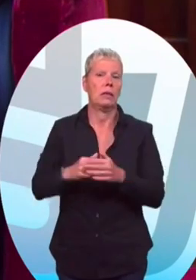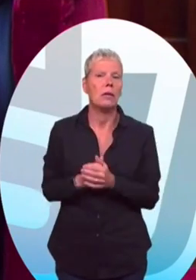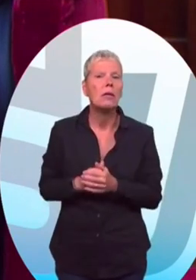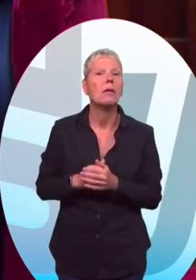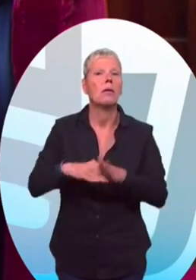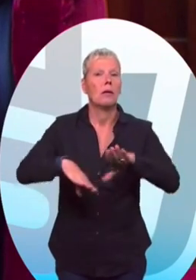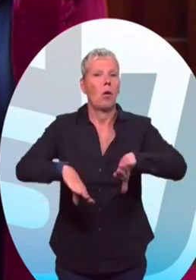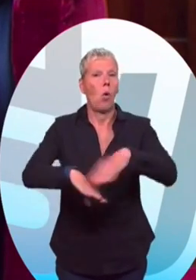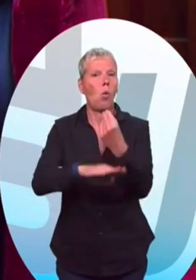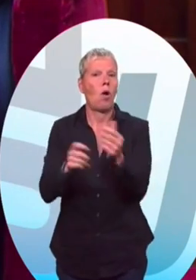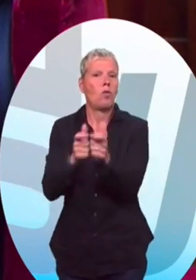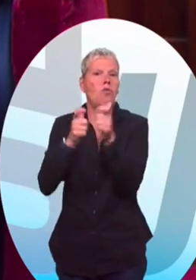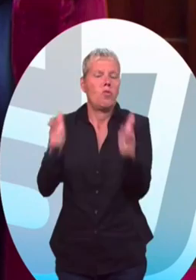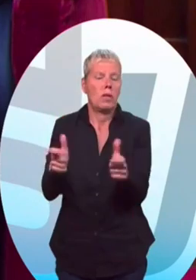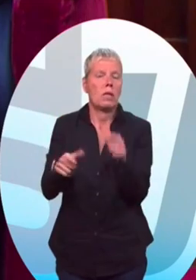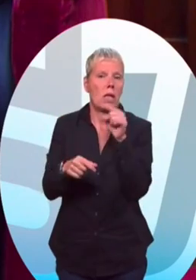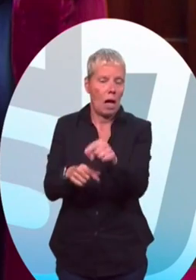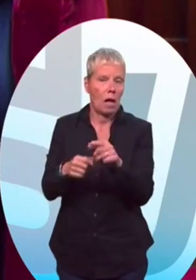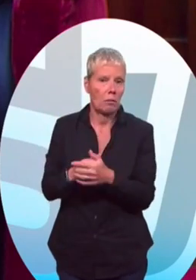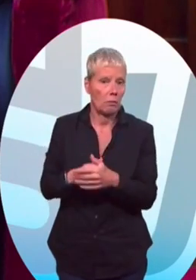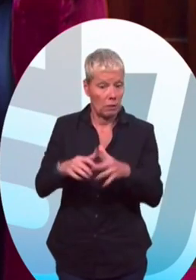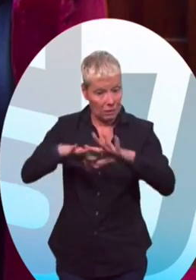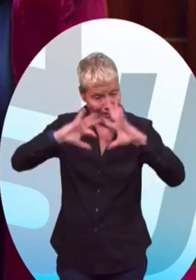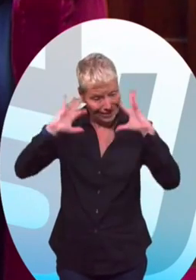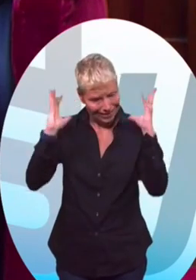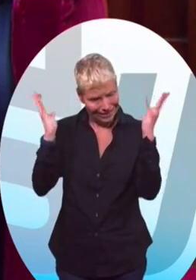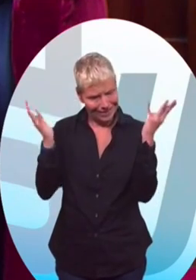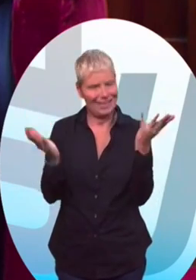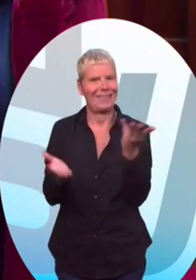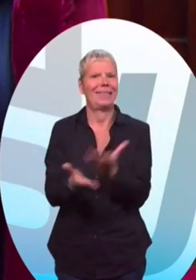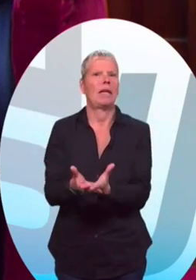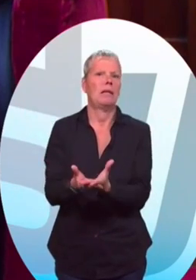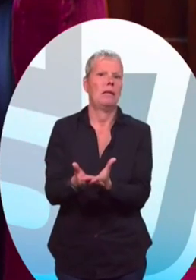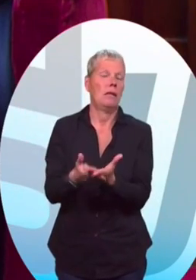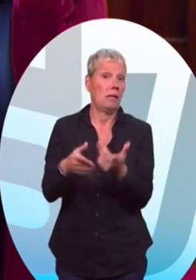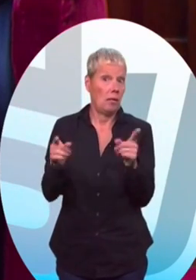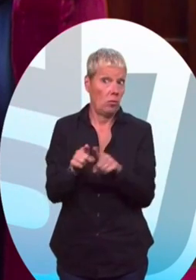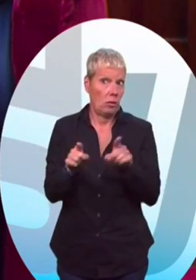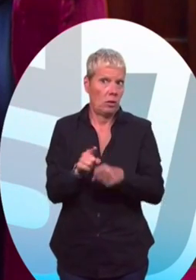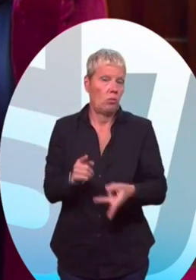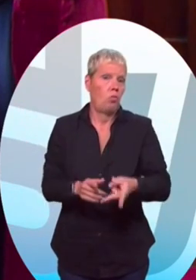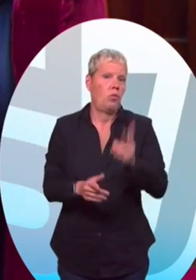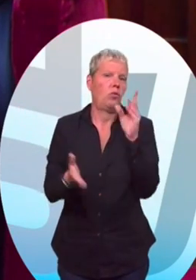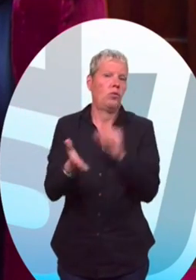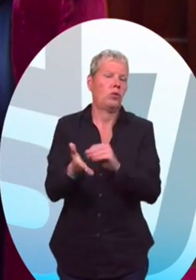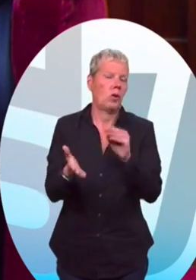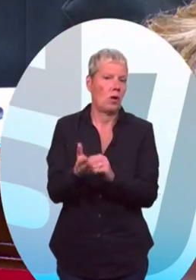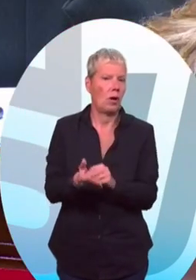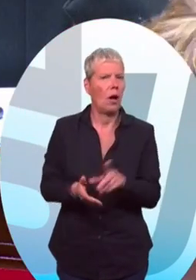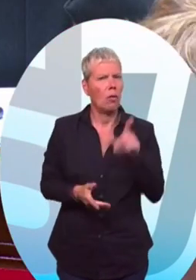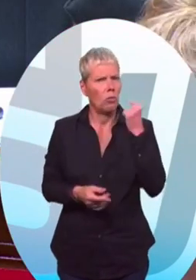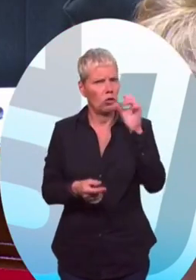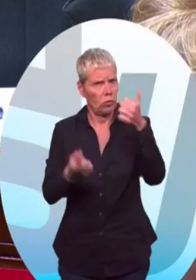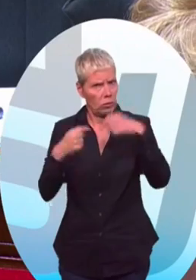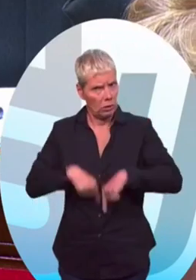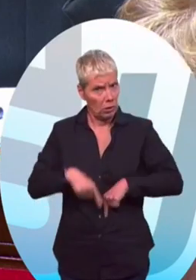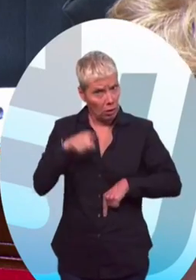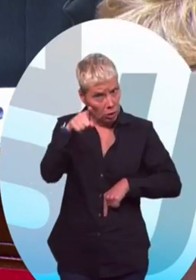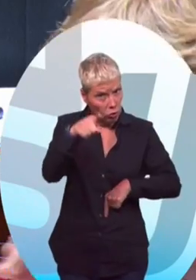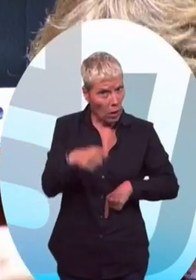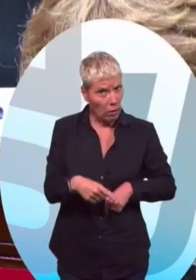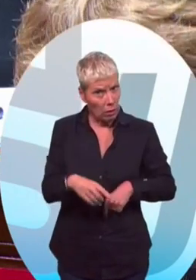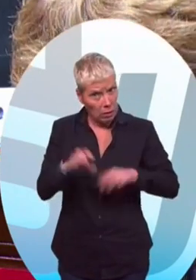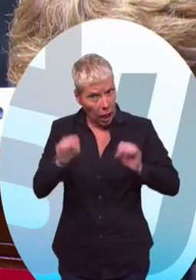-Lubrizol, monsieur le Premier ministre, c'est tout cela et c'est sans doute plus encore. Monsieur le Premier ministre, êtes-vous prête à